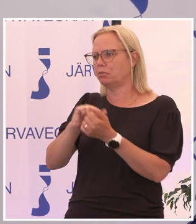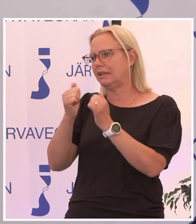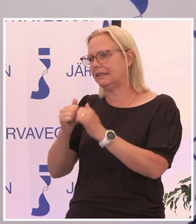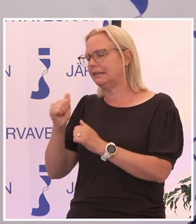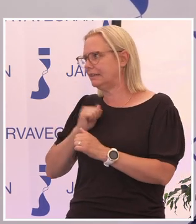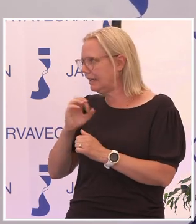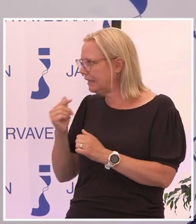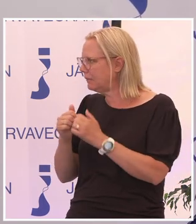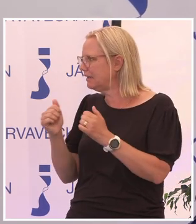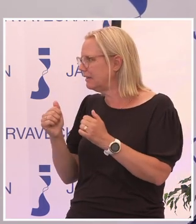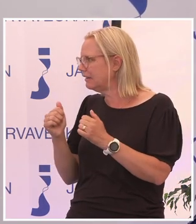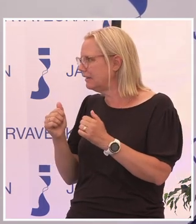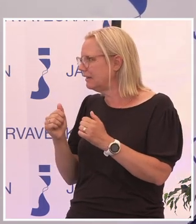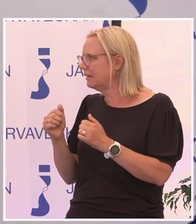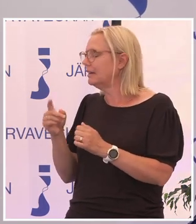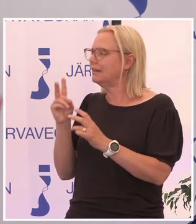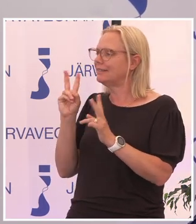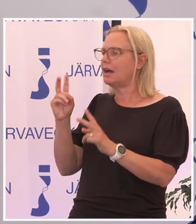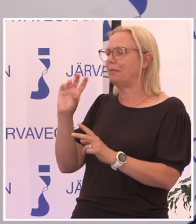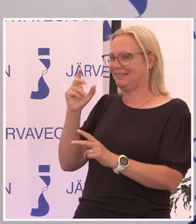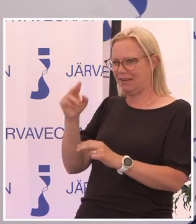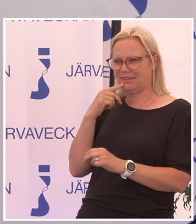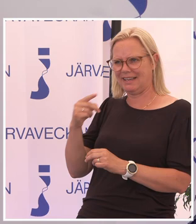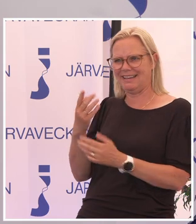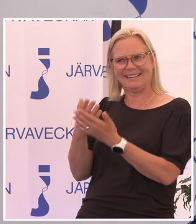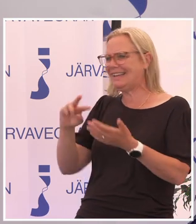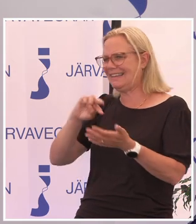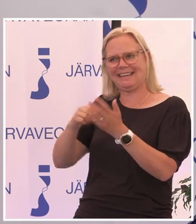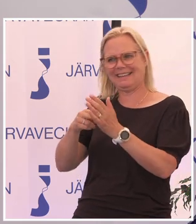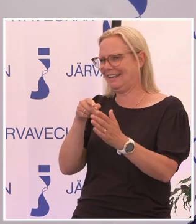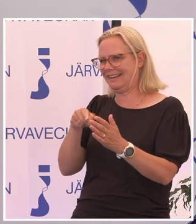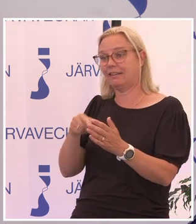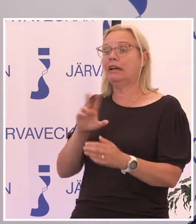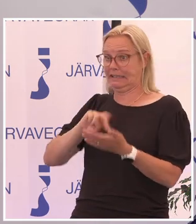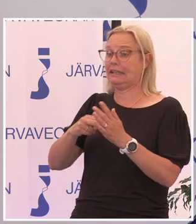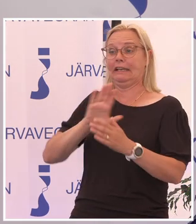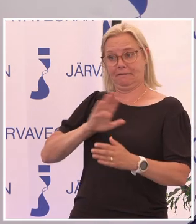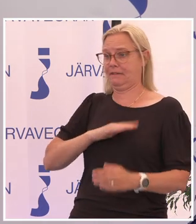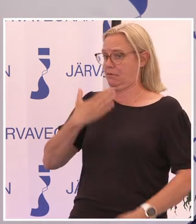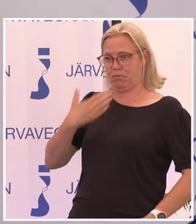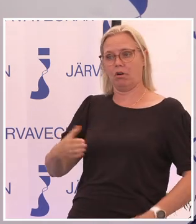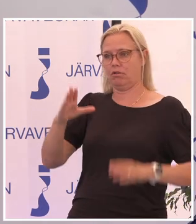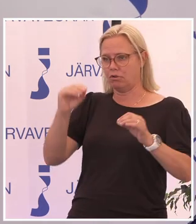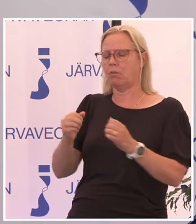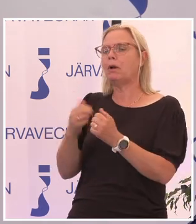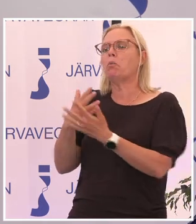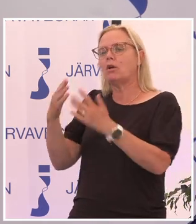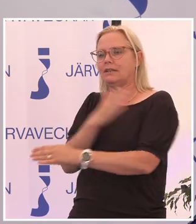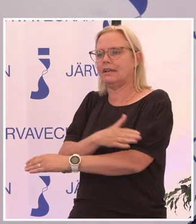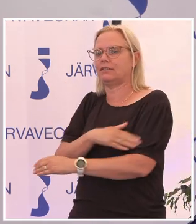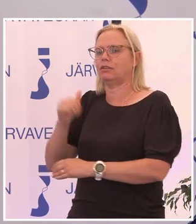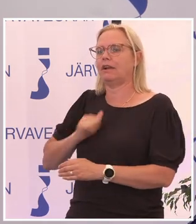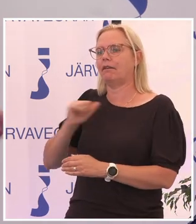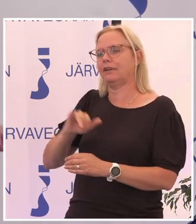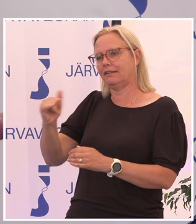men det handlar ju, som Stefan säger, handlar ju inte om tekniken, utan den finns. Och väldigt mycket tjänster som vi använder i vardagen